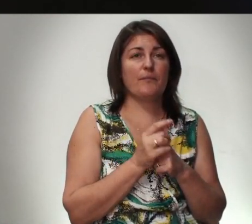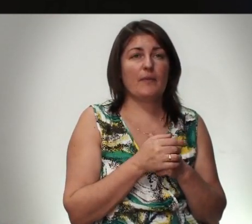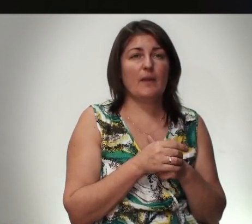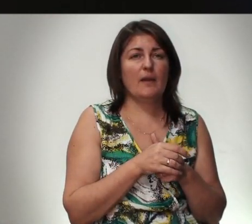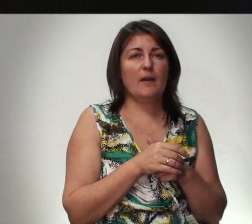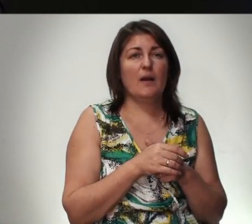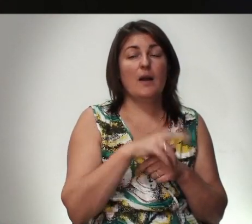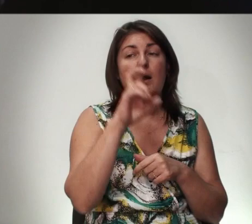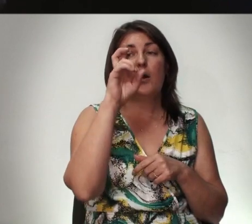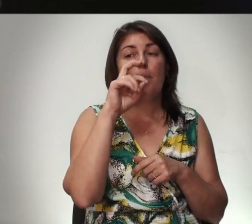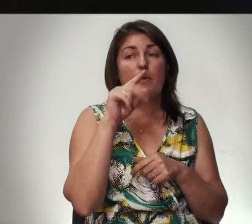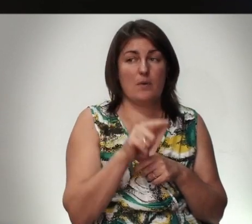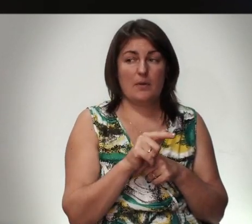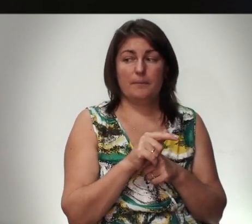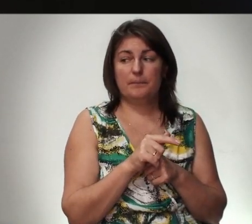Бог